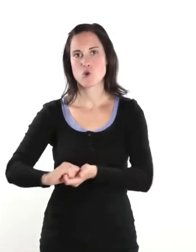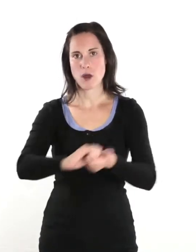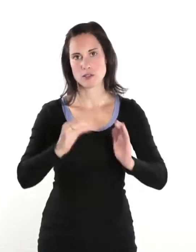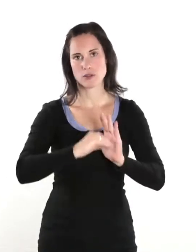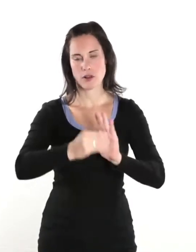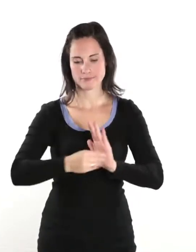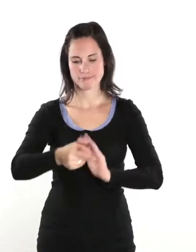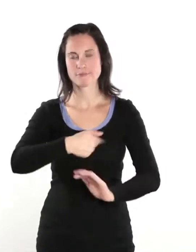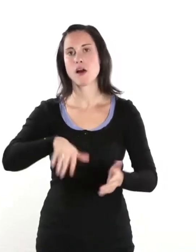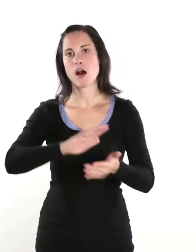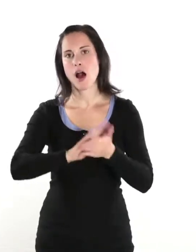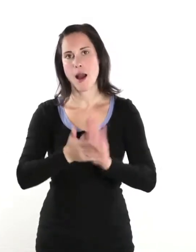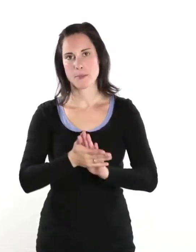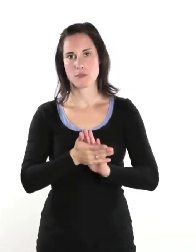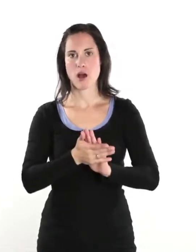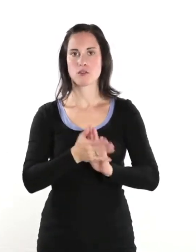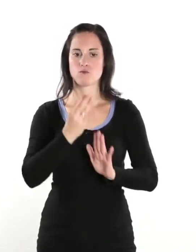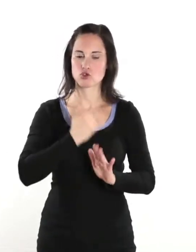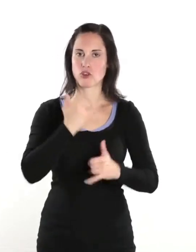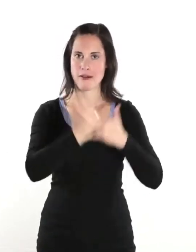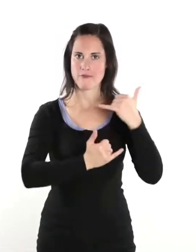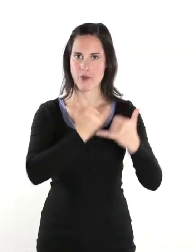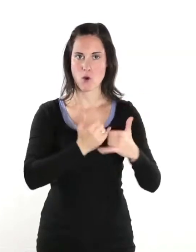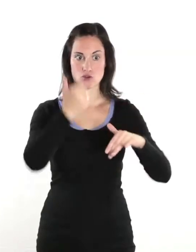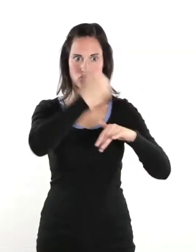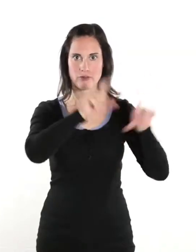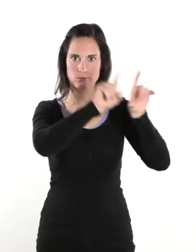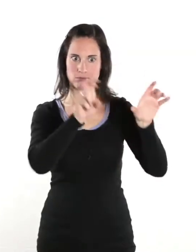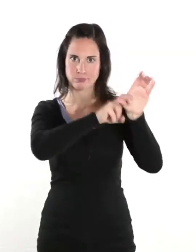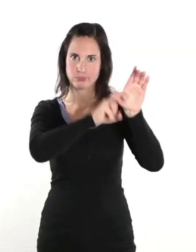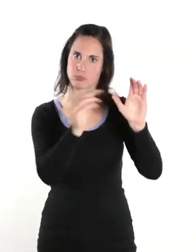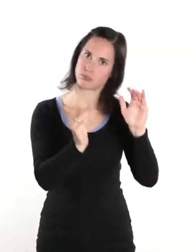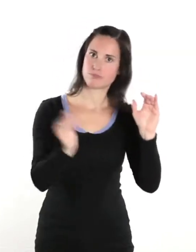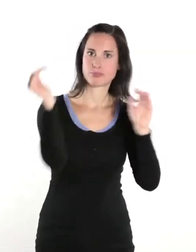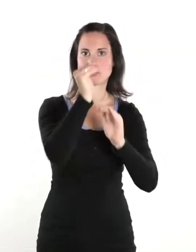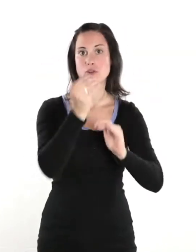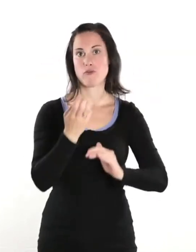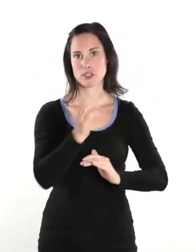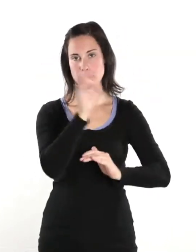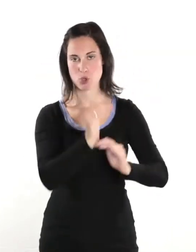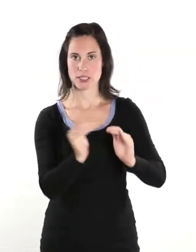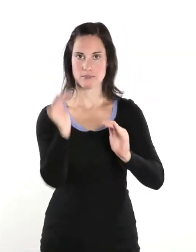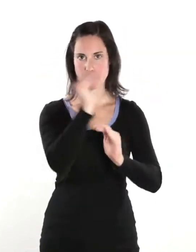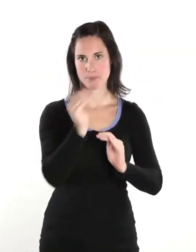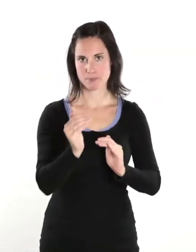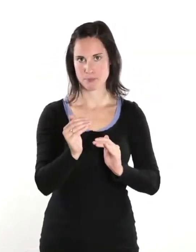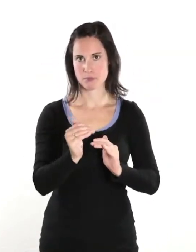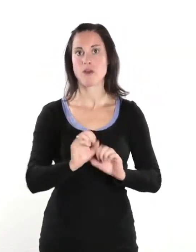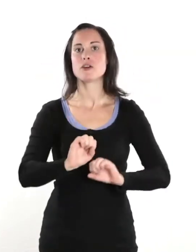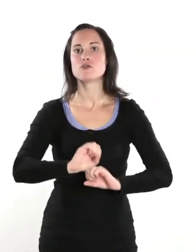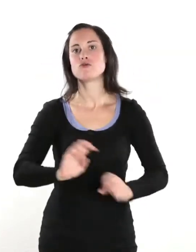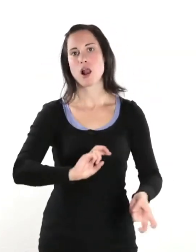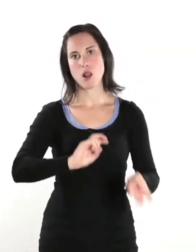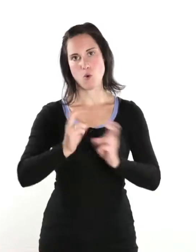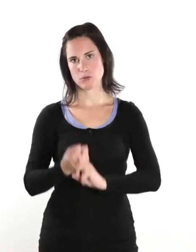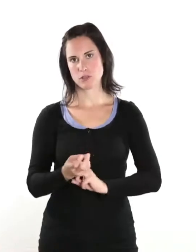im Koalitionsvertrag vorgenommen, den Anteil weiblicher Führungskräfte auf 40% zu erhöhen. Das wird sicherlich nur